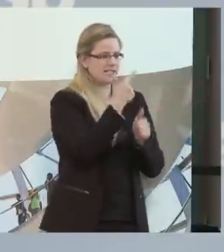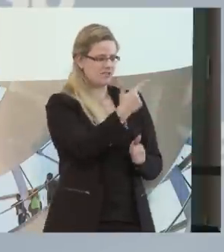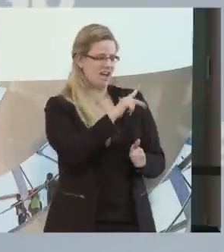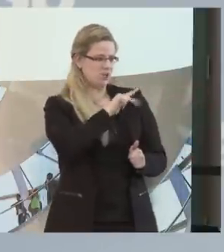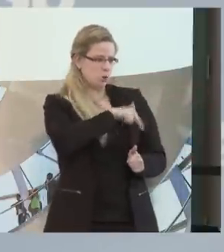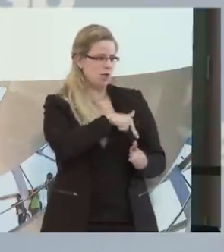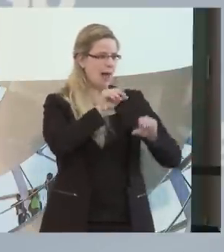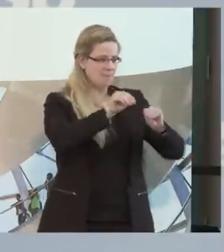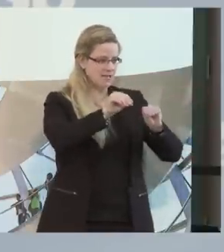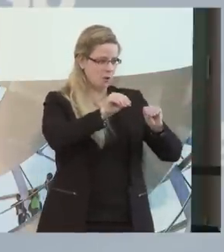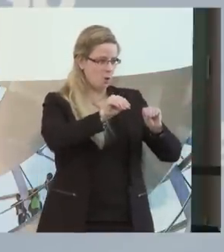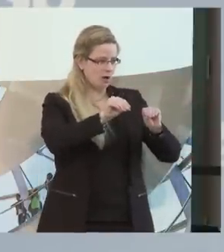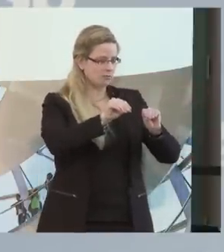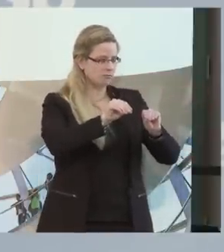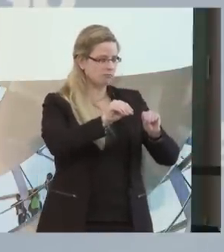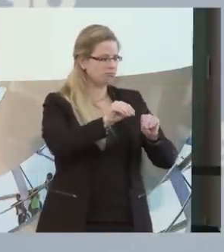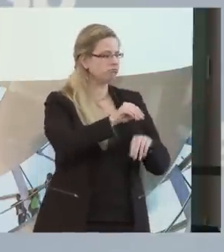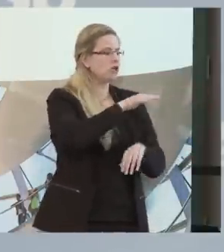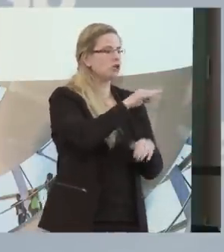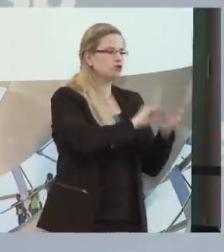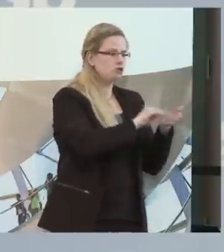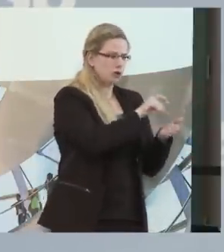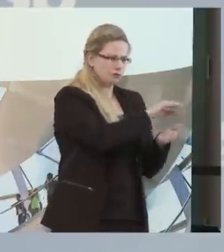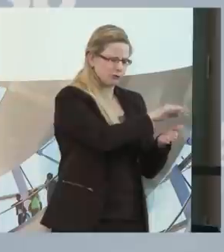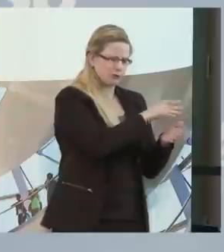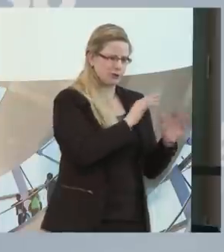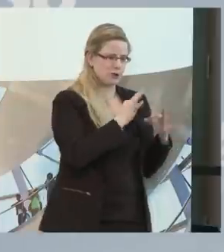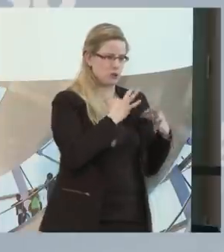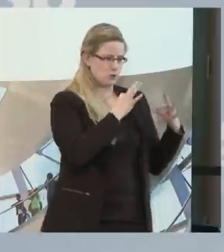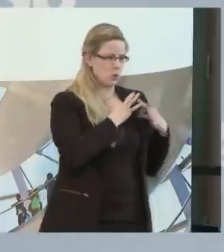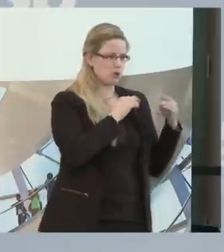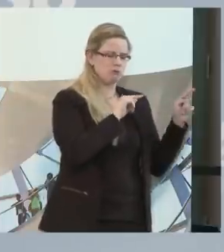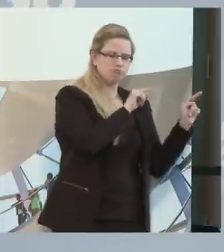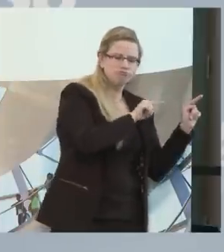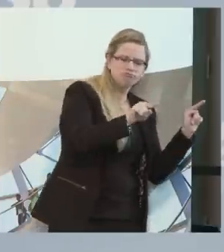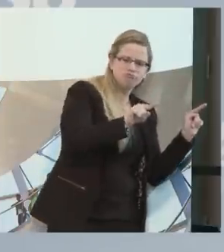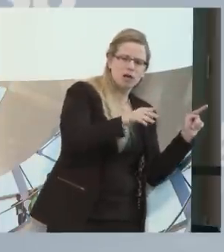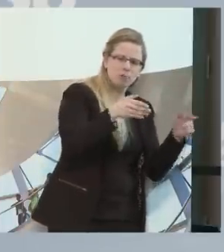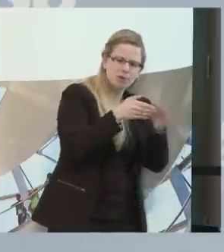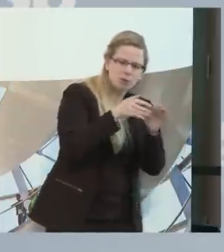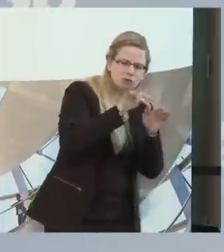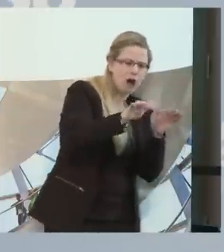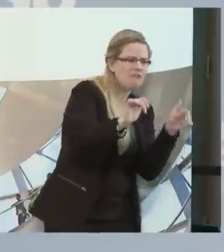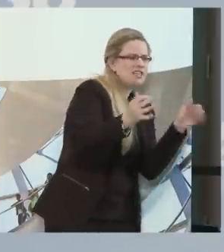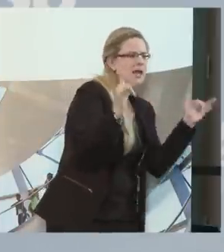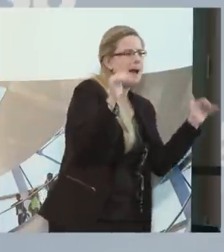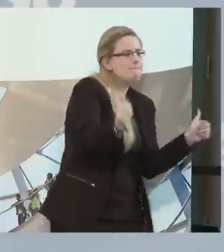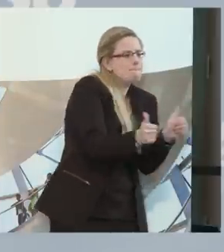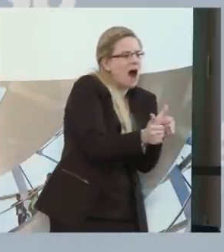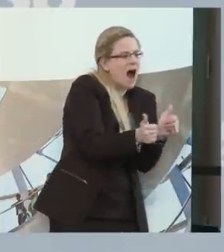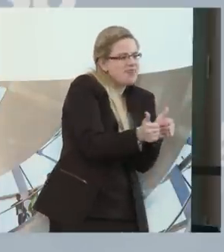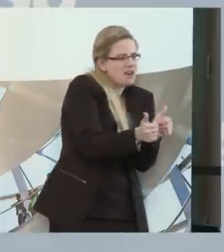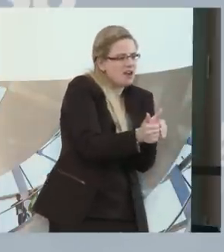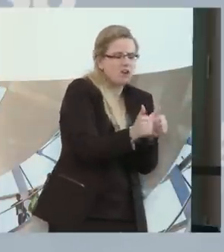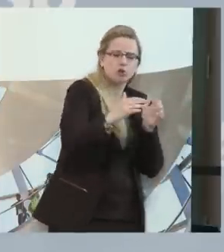Die Schüler, die vermeintlich gesunden Schüler, sind Pate für die anderen. Man macht die Aufgaben zusammen, man Frühstück zusammen. Das